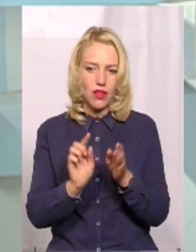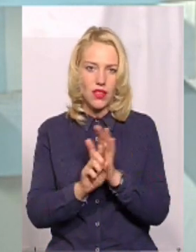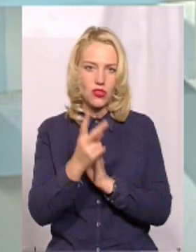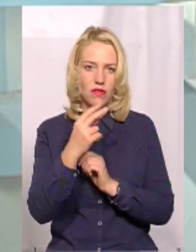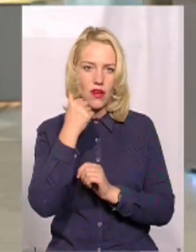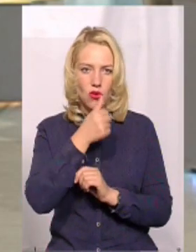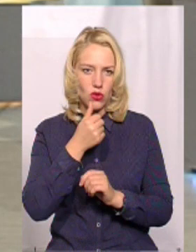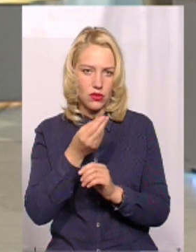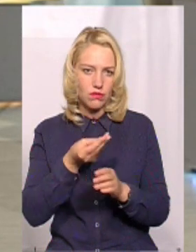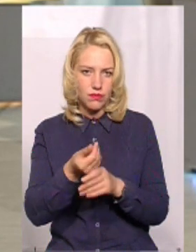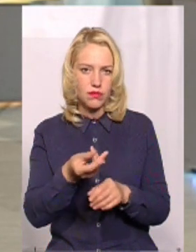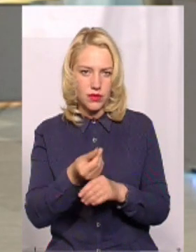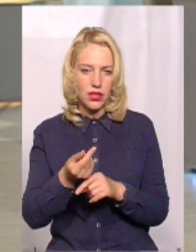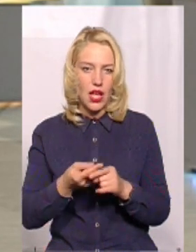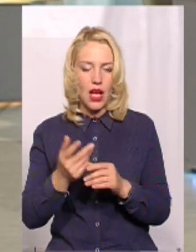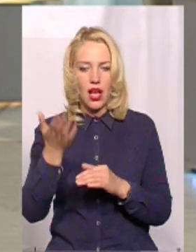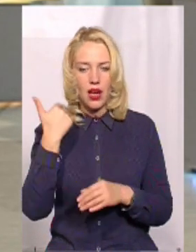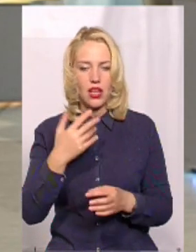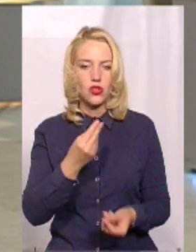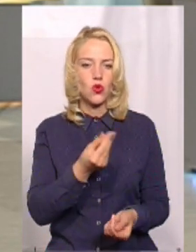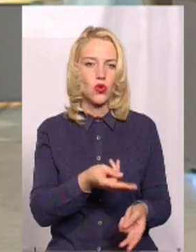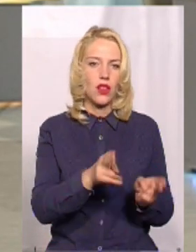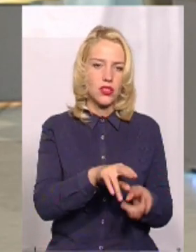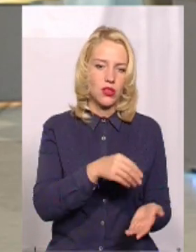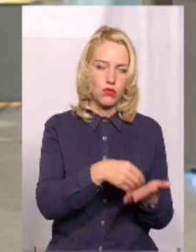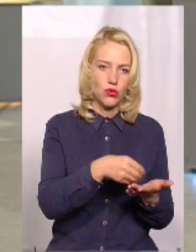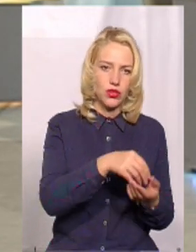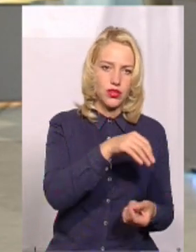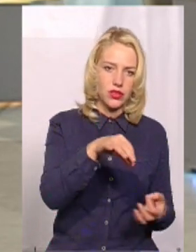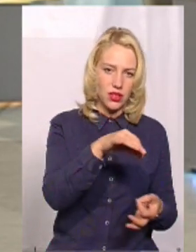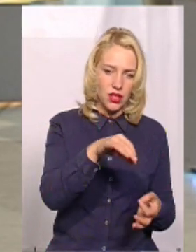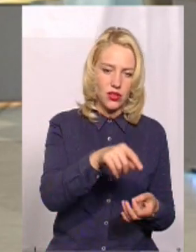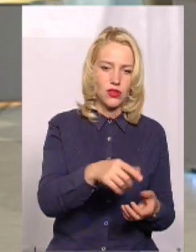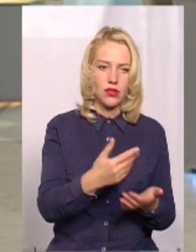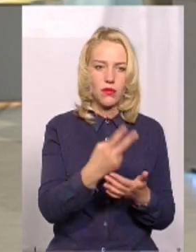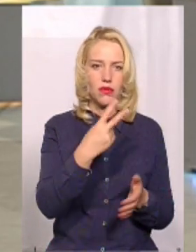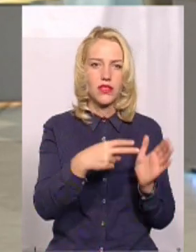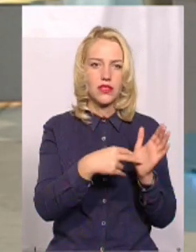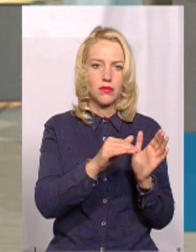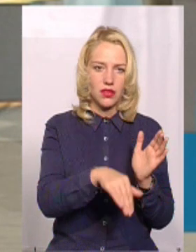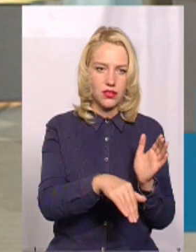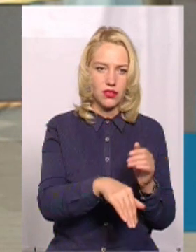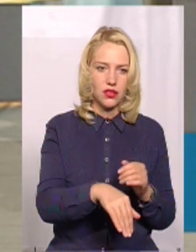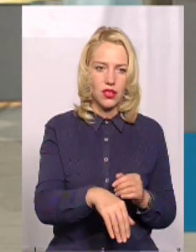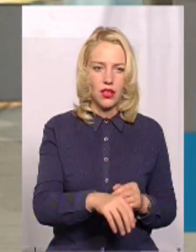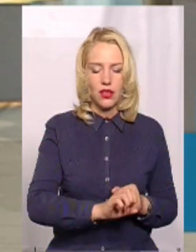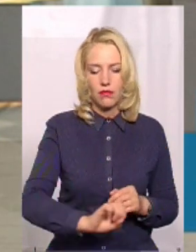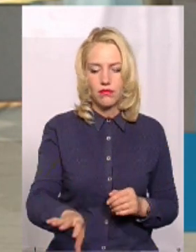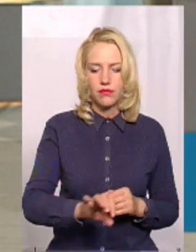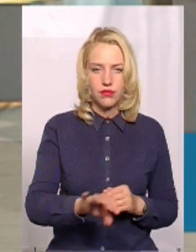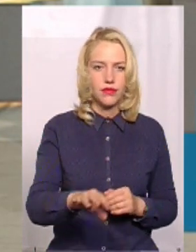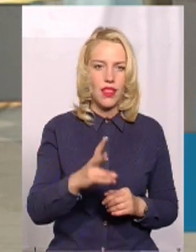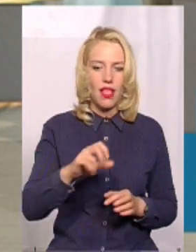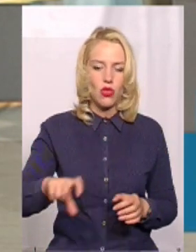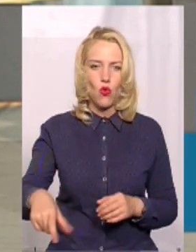Загального користування. Раніше вони по залишковому принципу, припустимо, якщо на дорогі державного значення там 27 тисяч, по розрахунку,